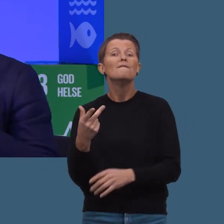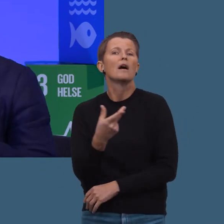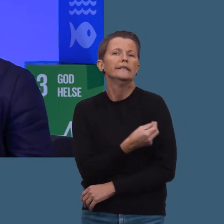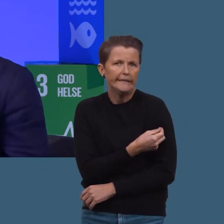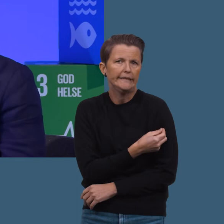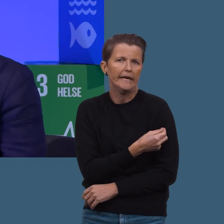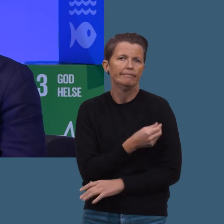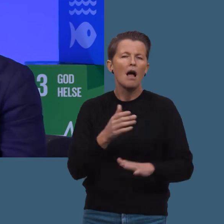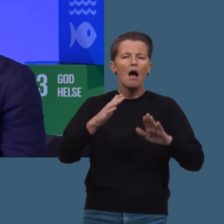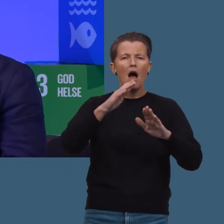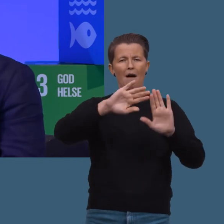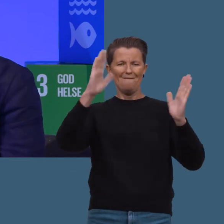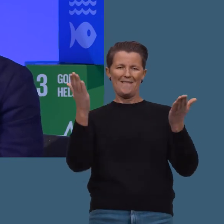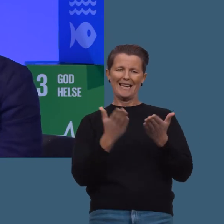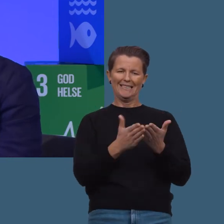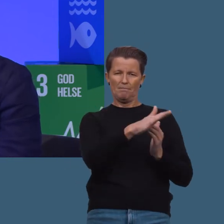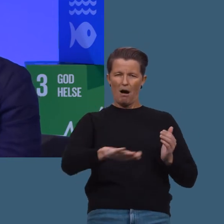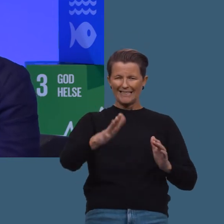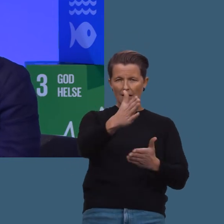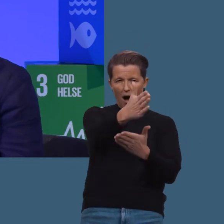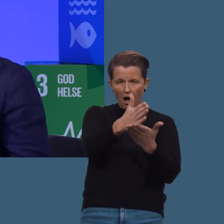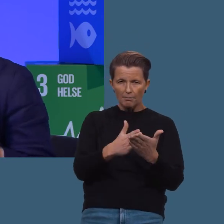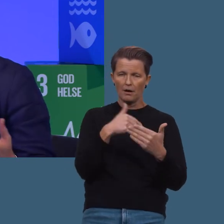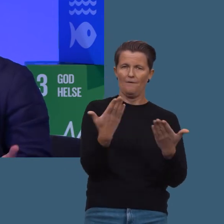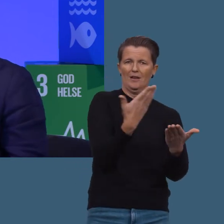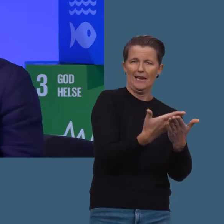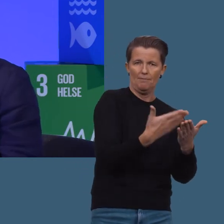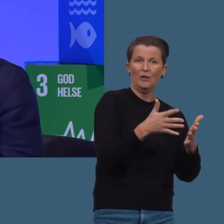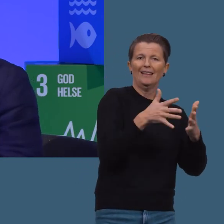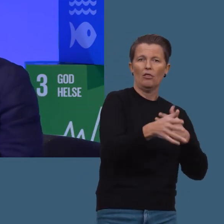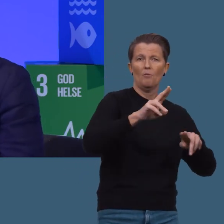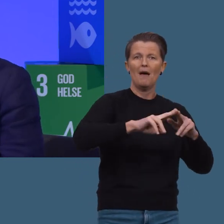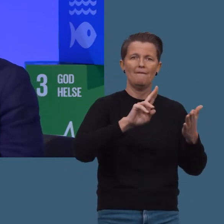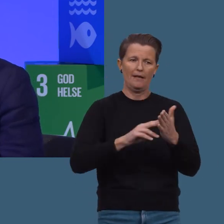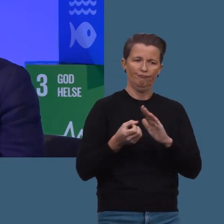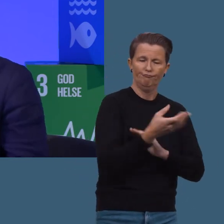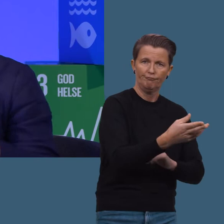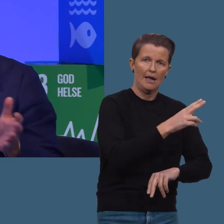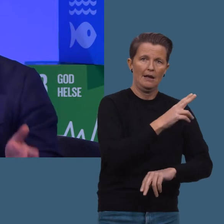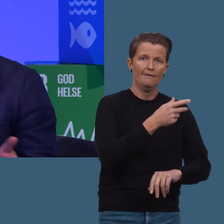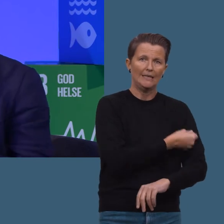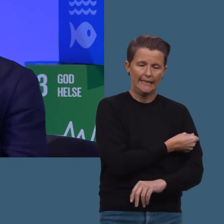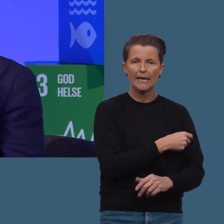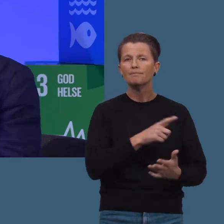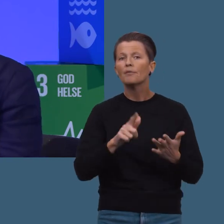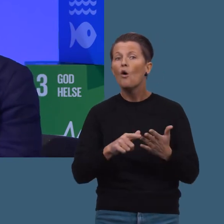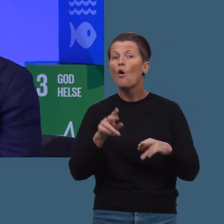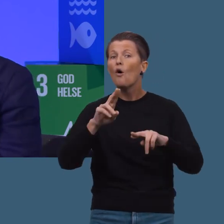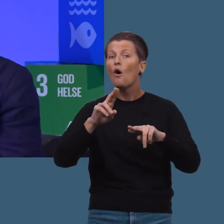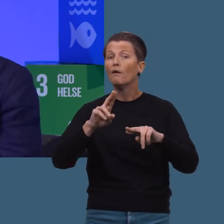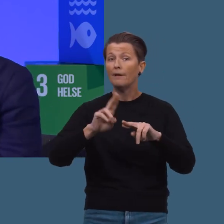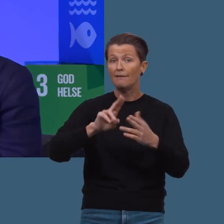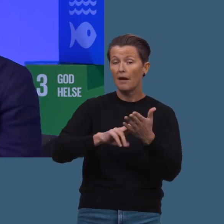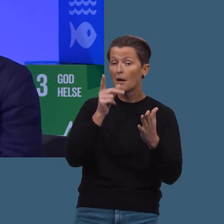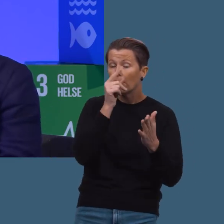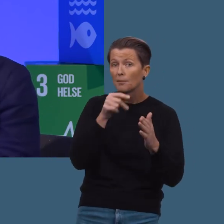vaksine til barn. Nesten halvparten av verdens barn får tilgang på vaksine gjennom FN. Og så passer vi på flyktinger når de trenger